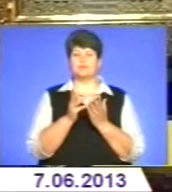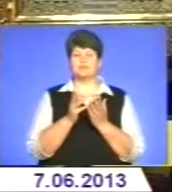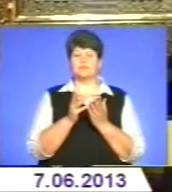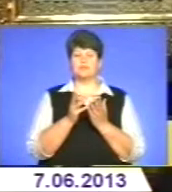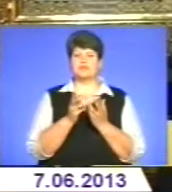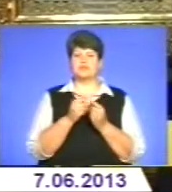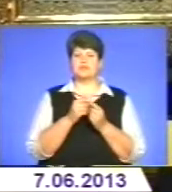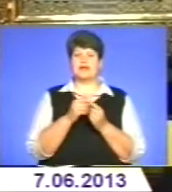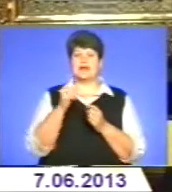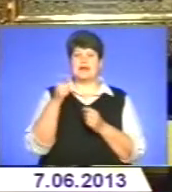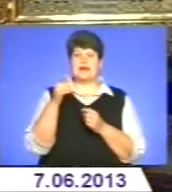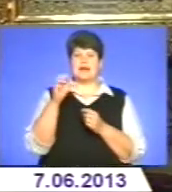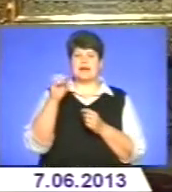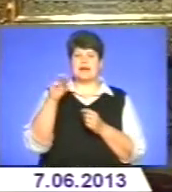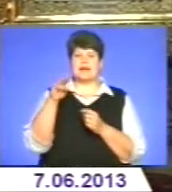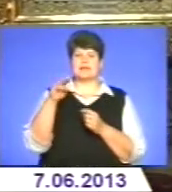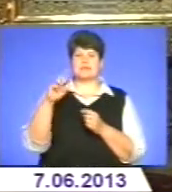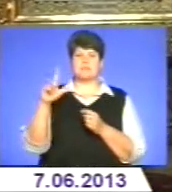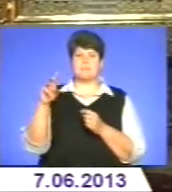Сагайдачного.